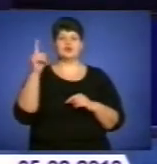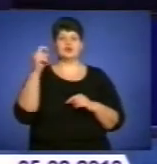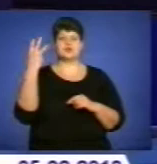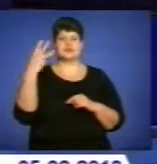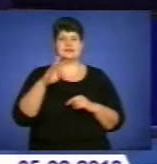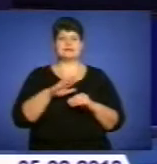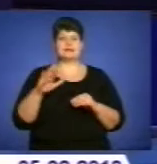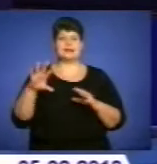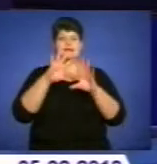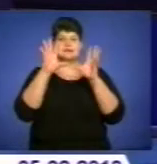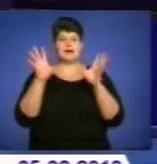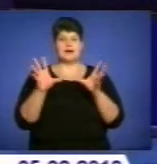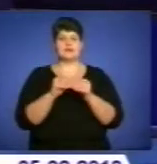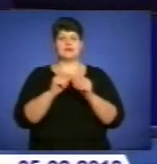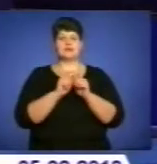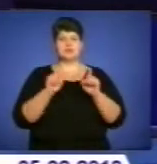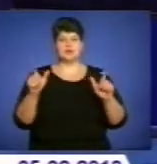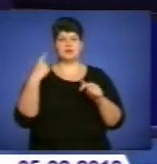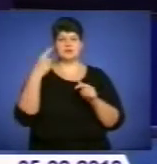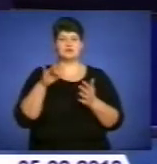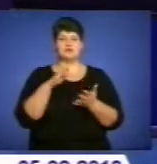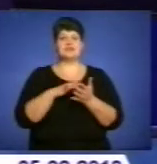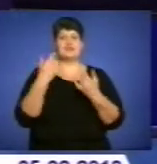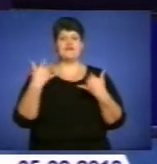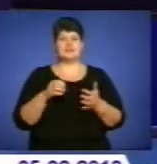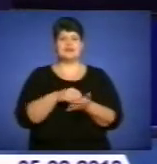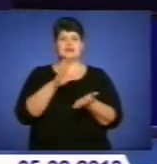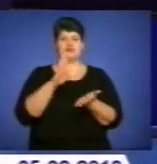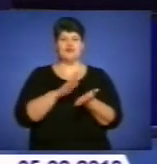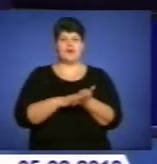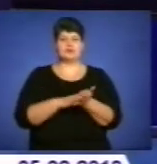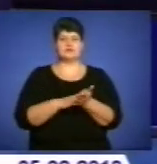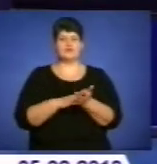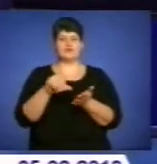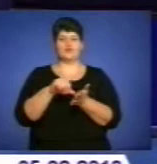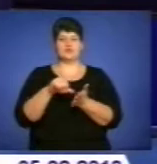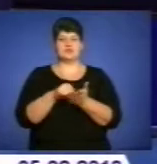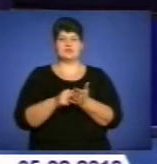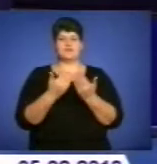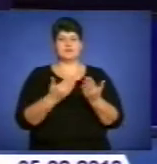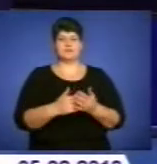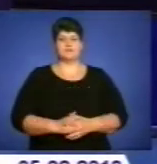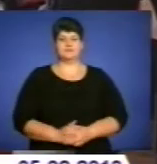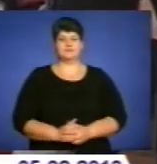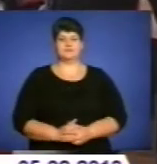загальноосвітніх шкіл обласного центру уже зареєструвалися для участі в ній, розповідає Світлана Лазорик.